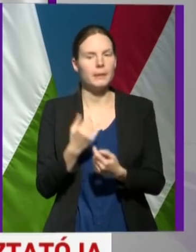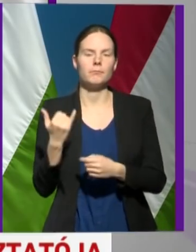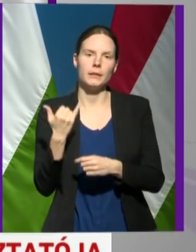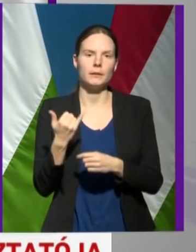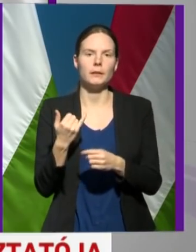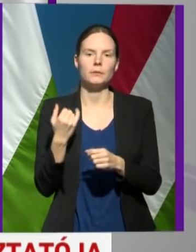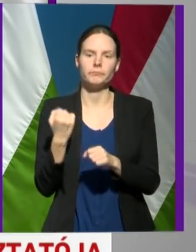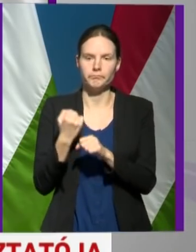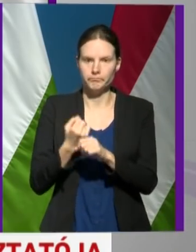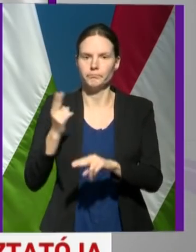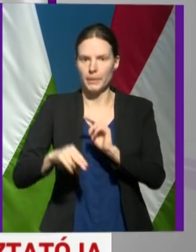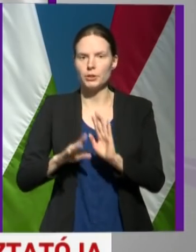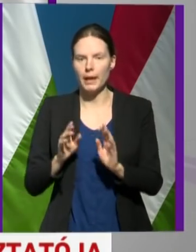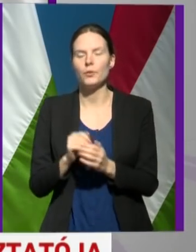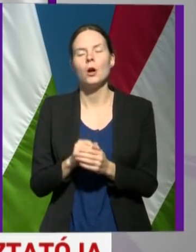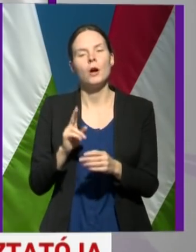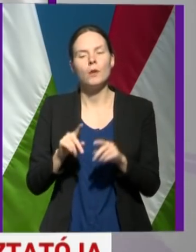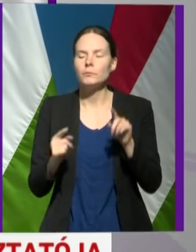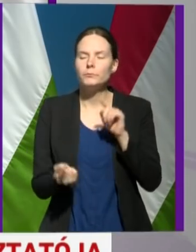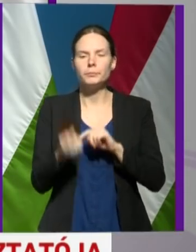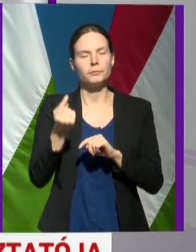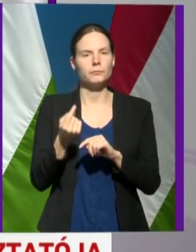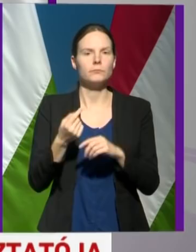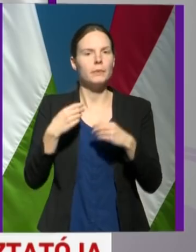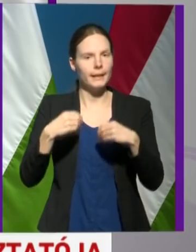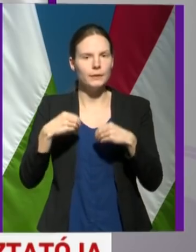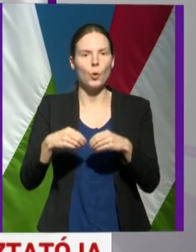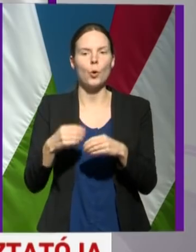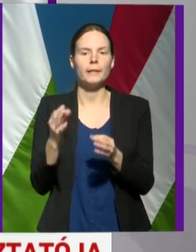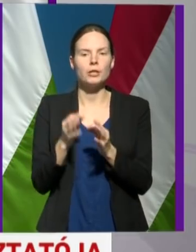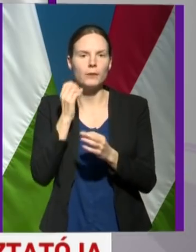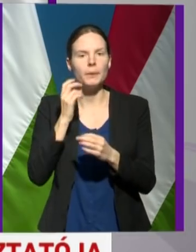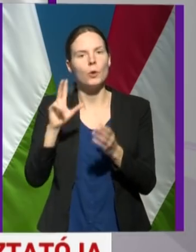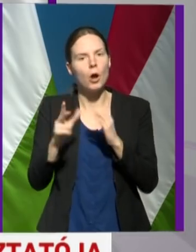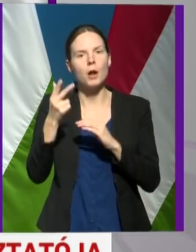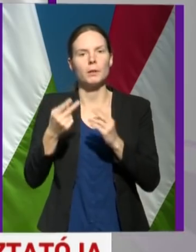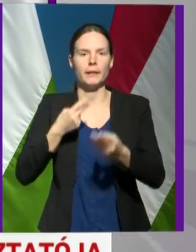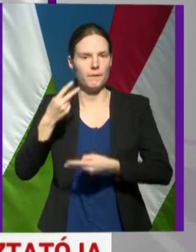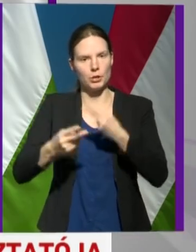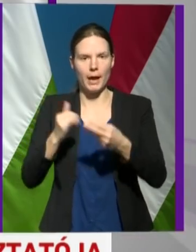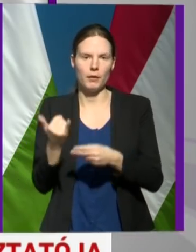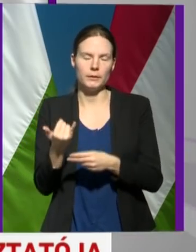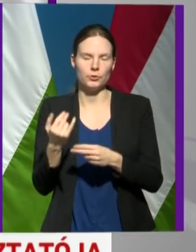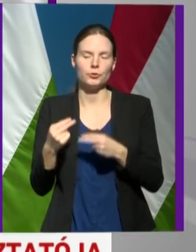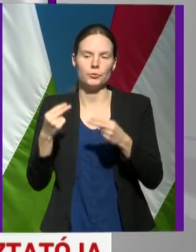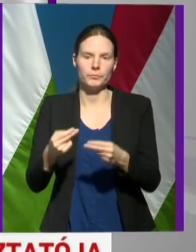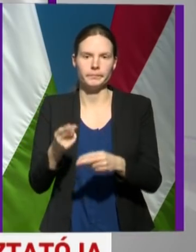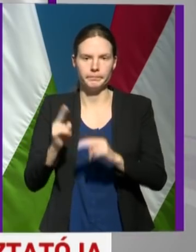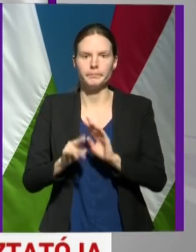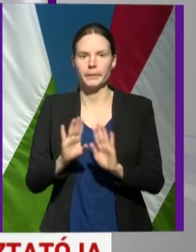Vannak különösen indokolt esetek, amikor még egy harmadik vizsgálat is következik. Így derül